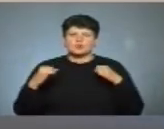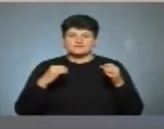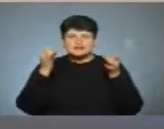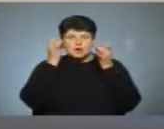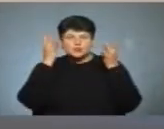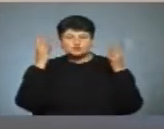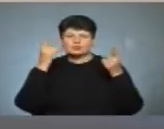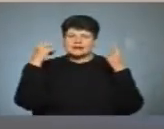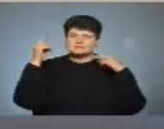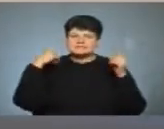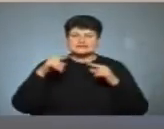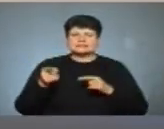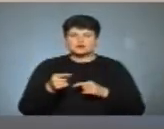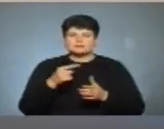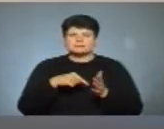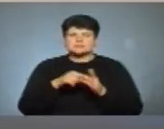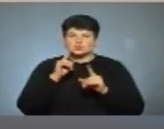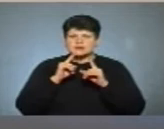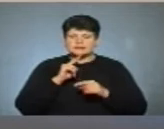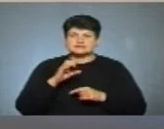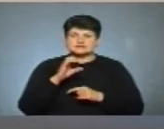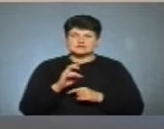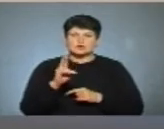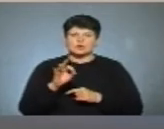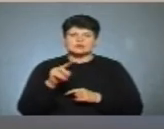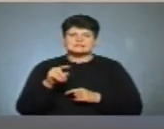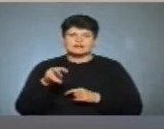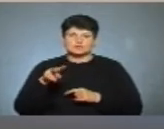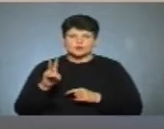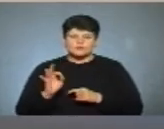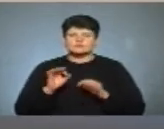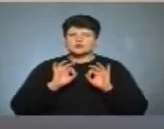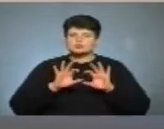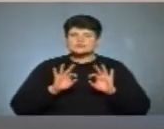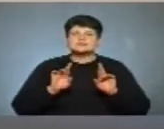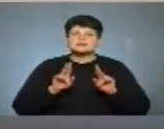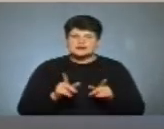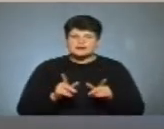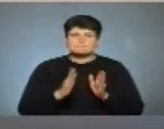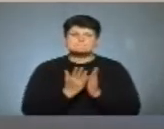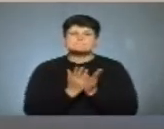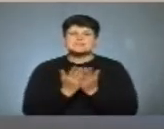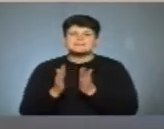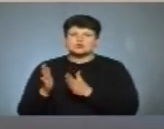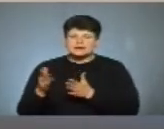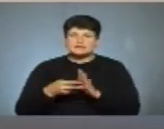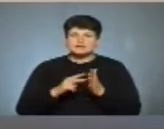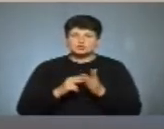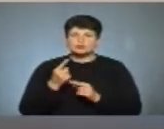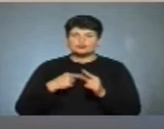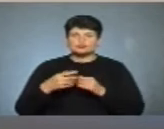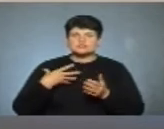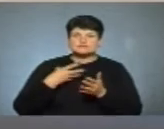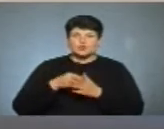культури і мистецтв Тернопільської міської ради Світлана Козелко. Вона розповість про те, як бібліотеки планують повернути свою